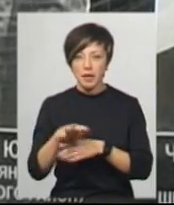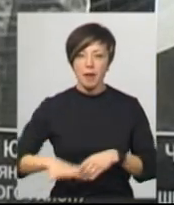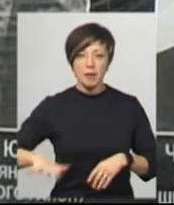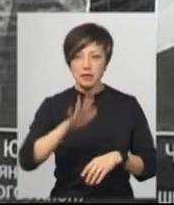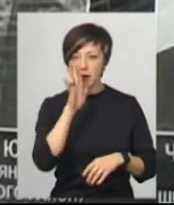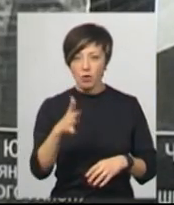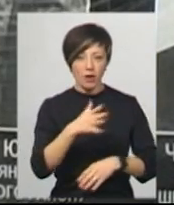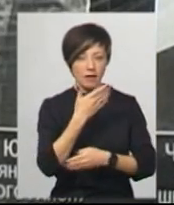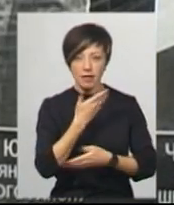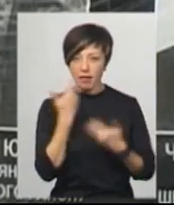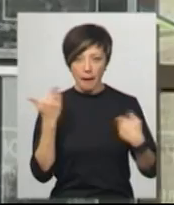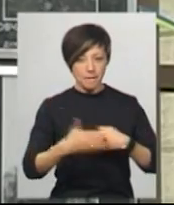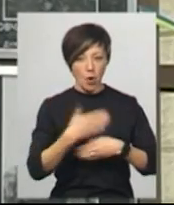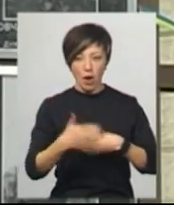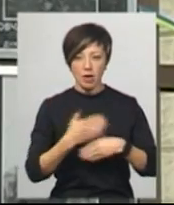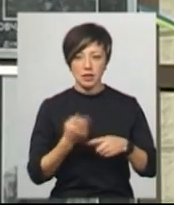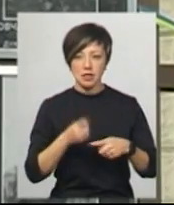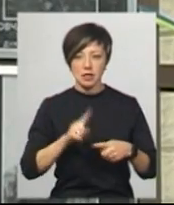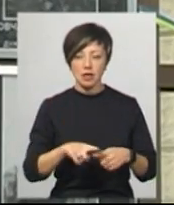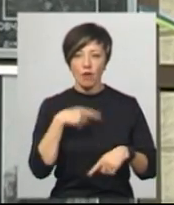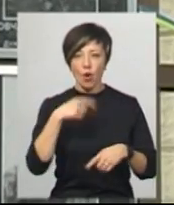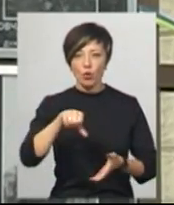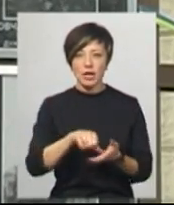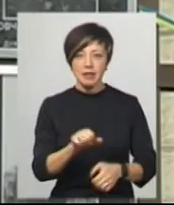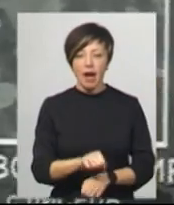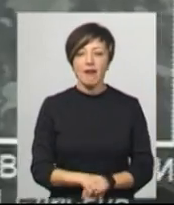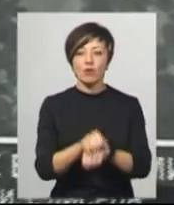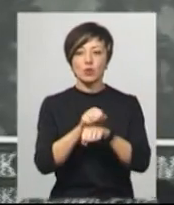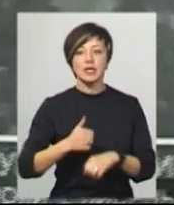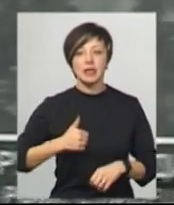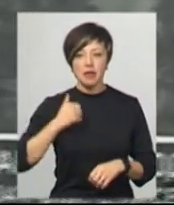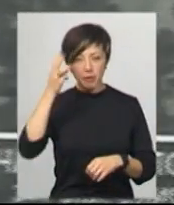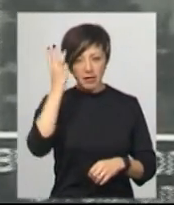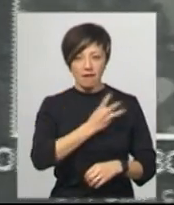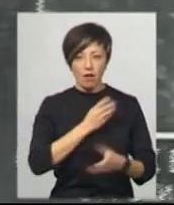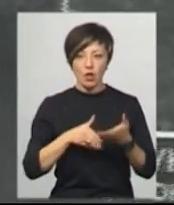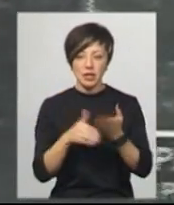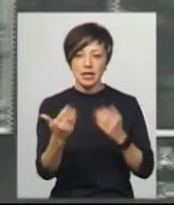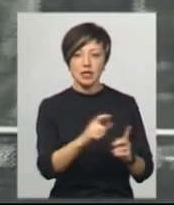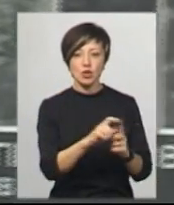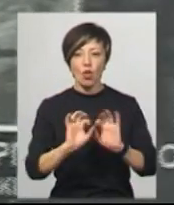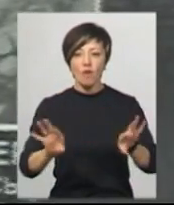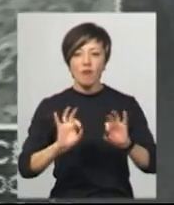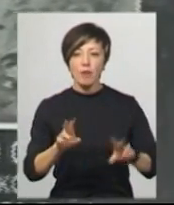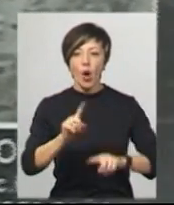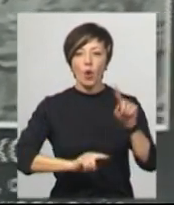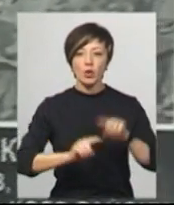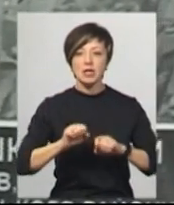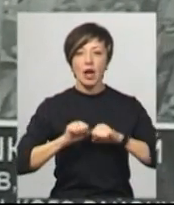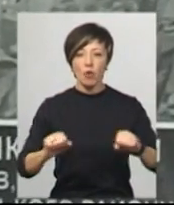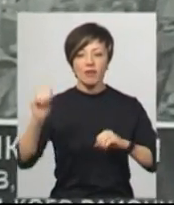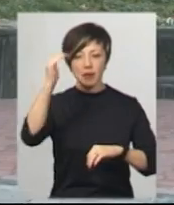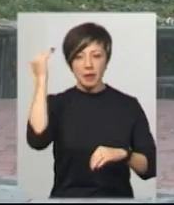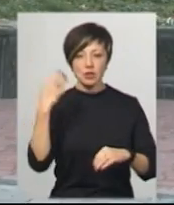років не покараний. Про це говорить учасниця Революції Гідності хмельницька волонтерка Валентина Базилюк. За її словами, родичі героїв Небесної